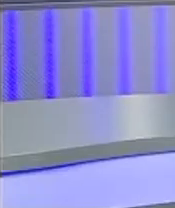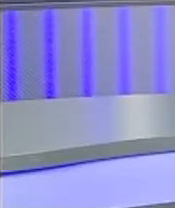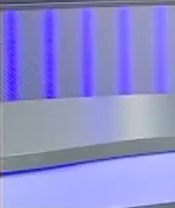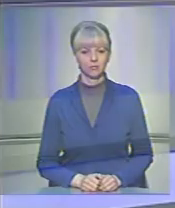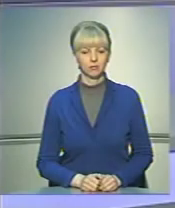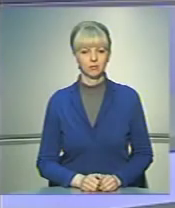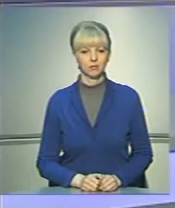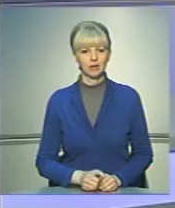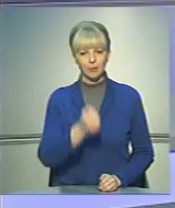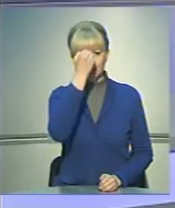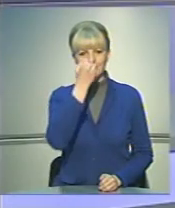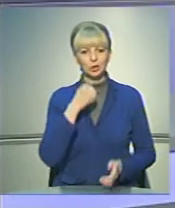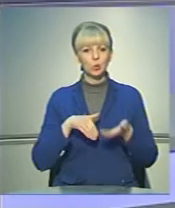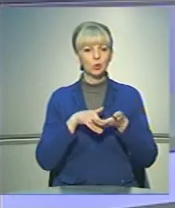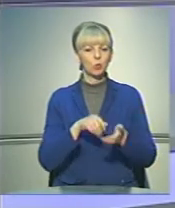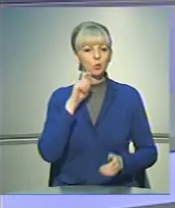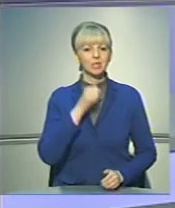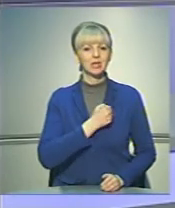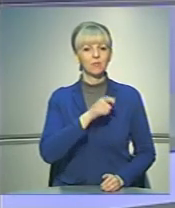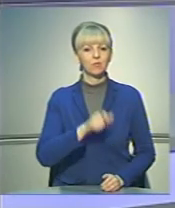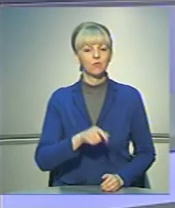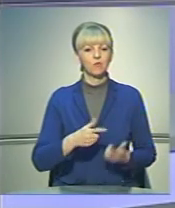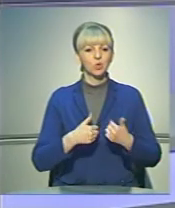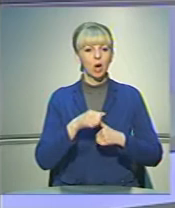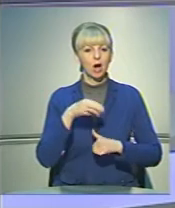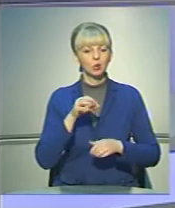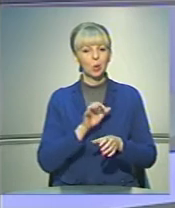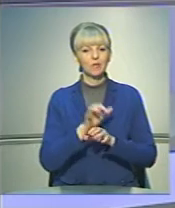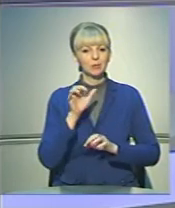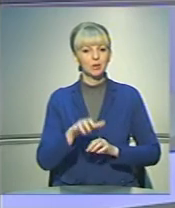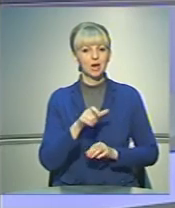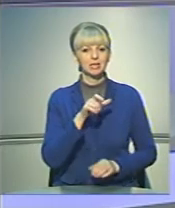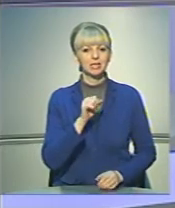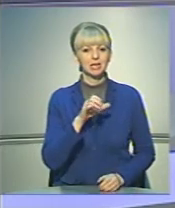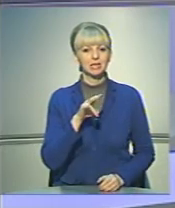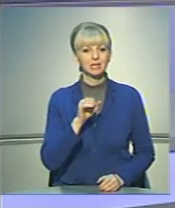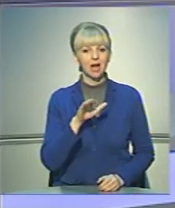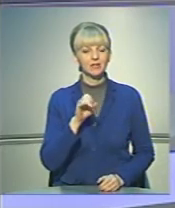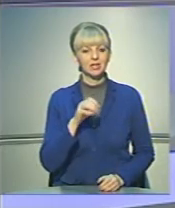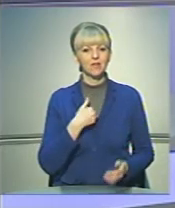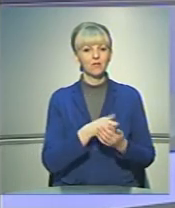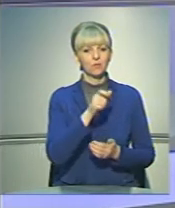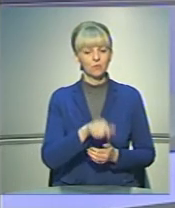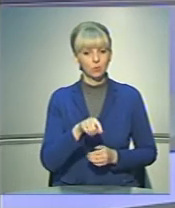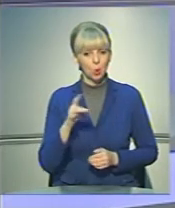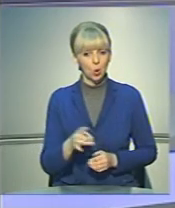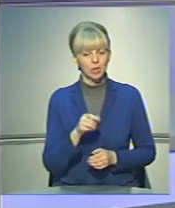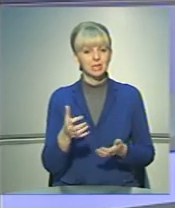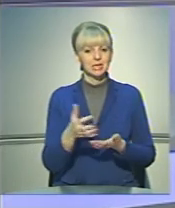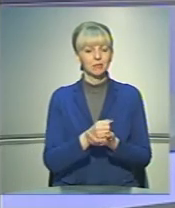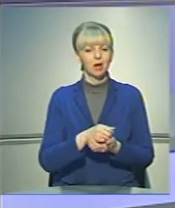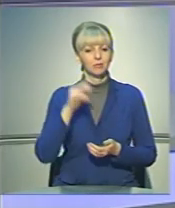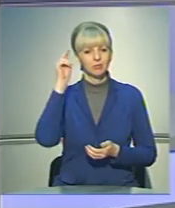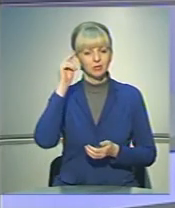Чергову благодійну допомогу українським воякам у зону АТО відправляють заставнівські волонтери. Цього разу її зібрали